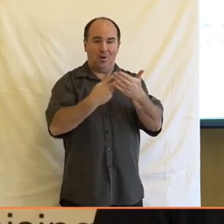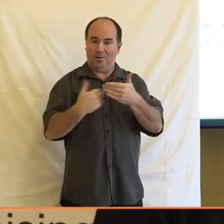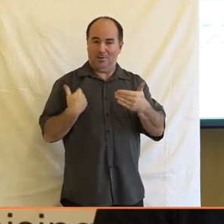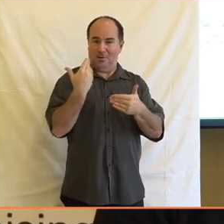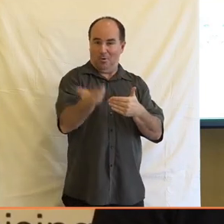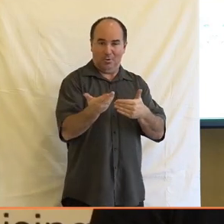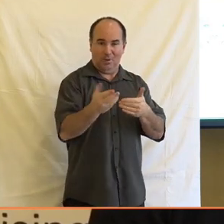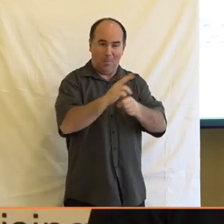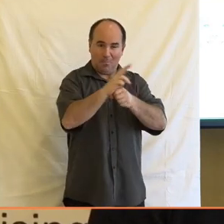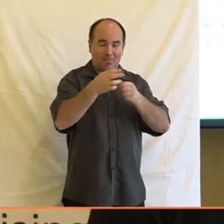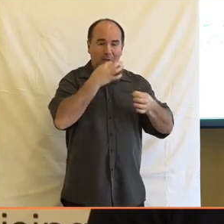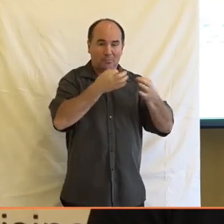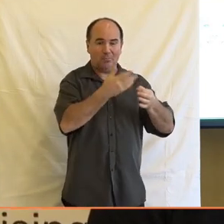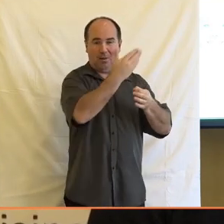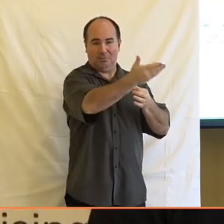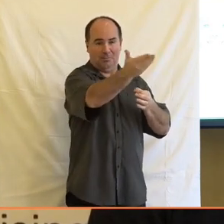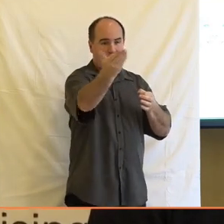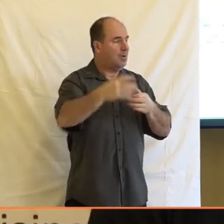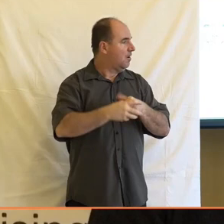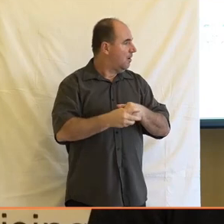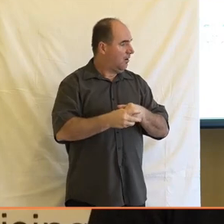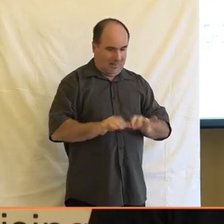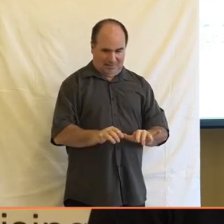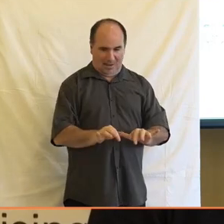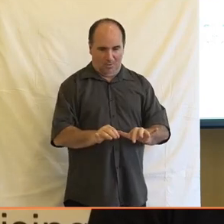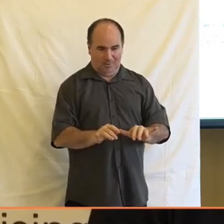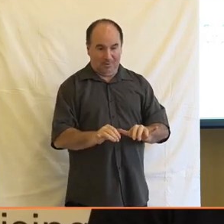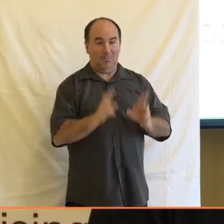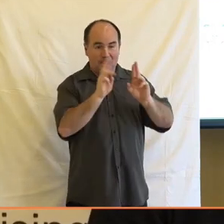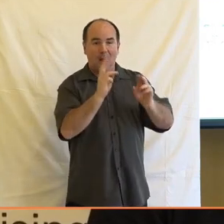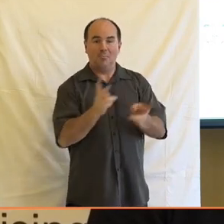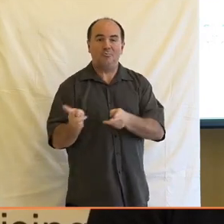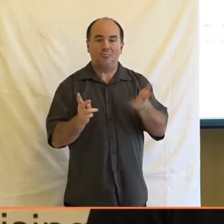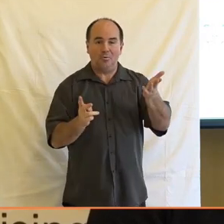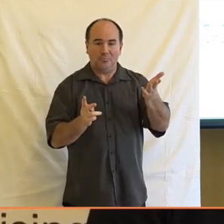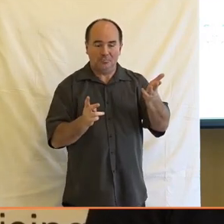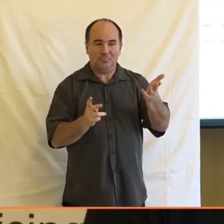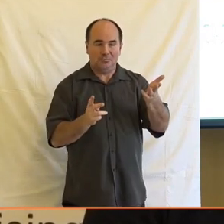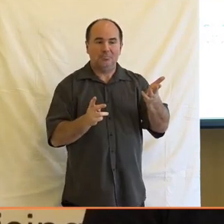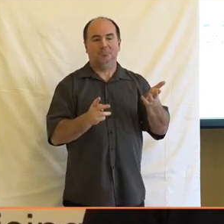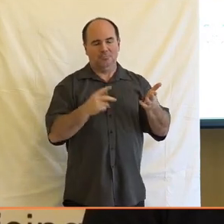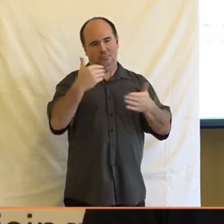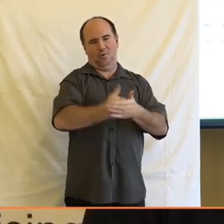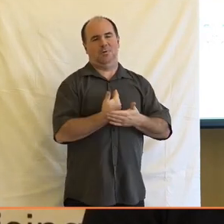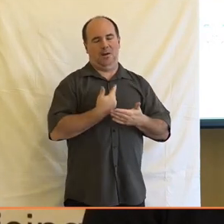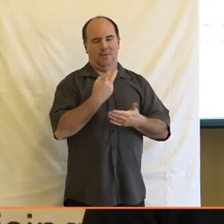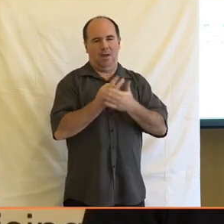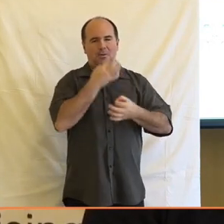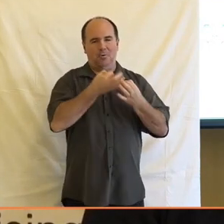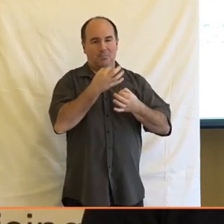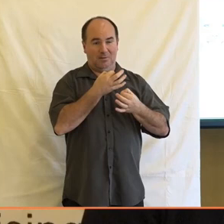dostávat, protože oni technologicky ty možnosti mají, ale jestli je umí použít, to je druhá věc. Jestli vlastně toto nepovede